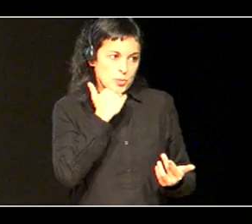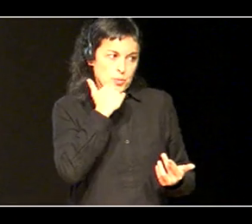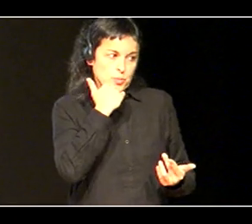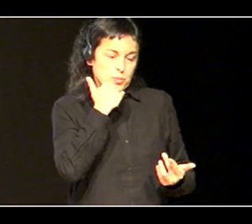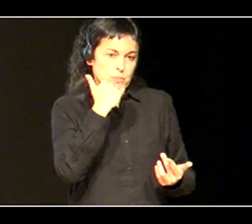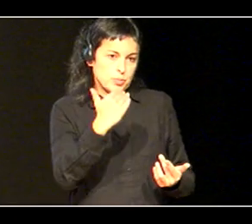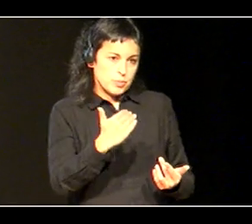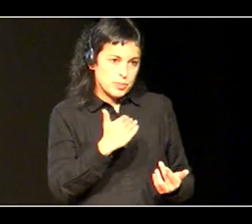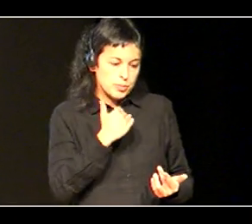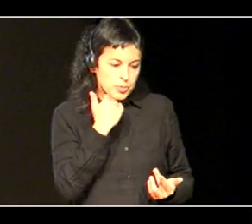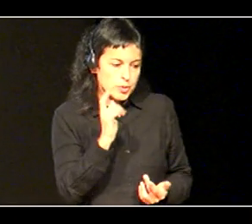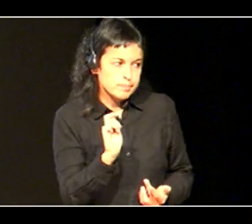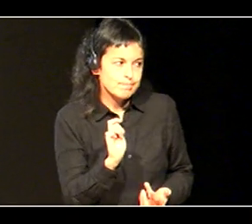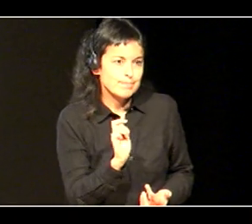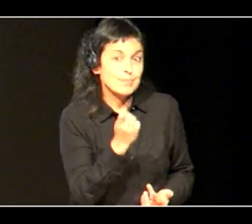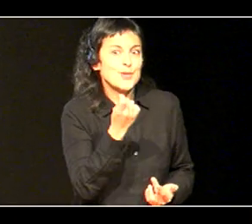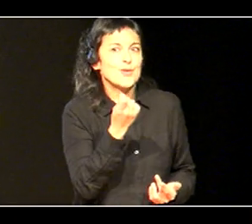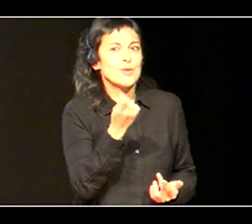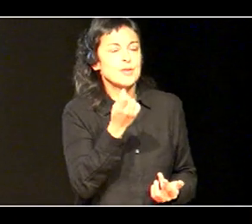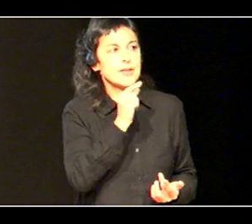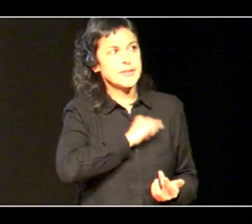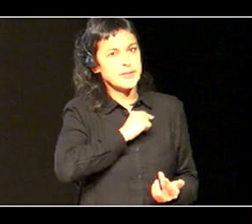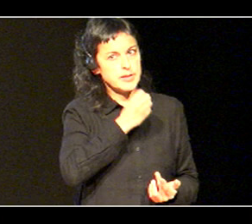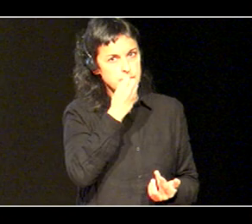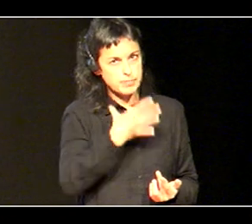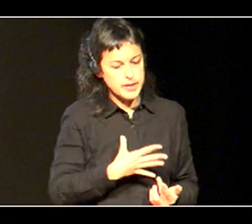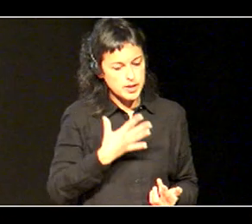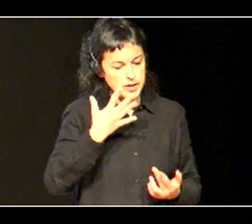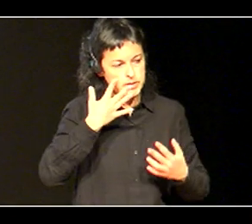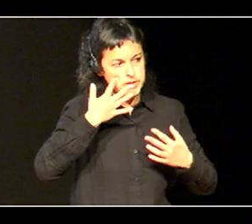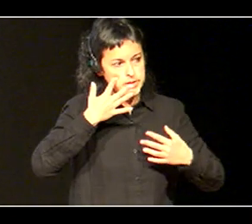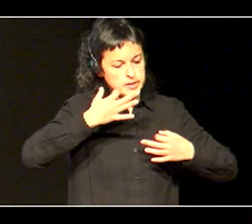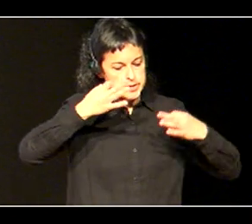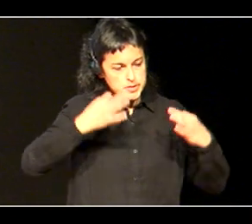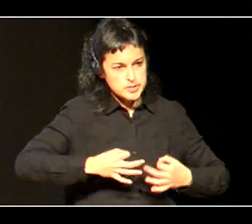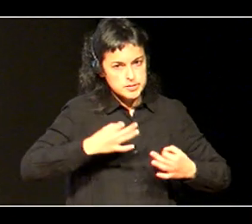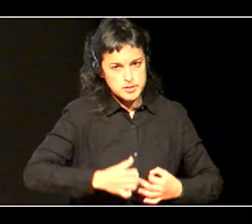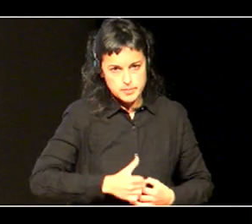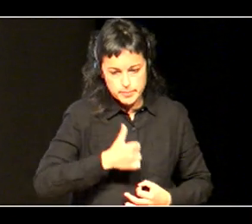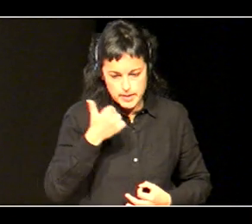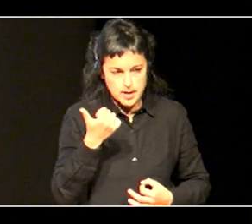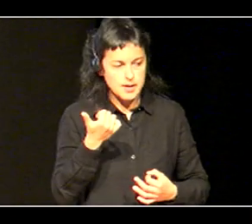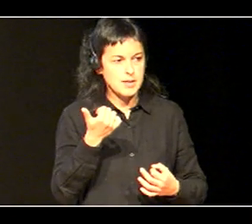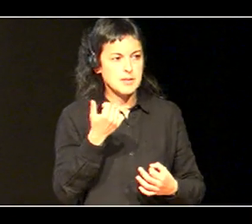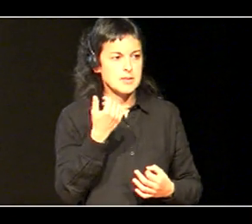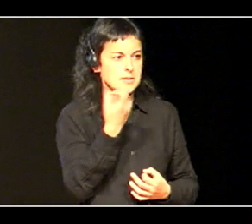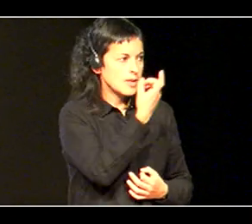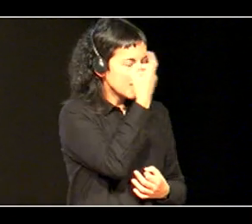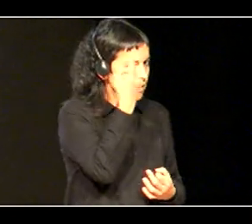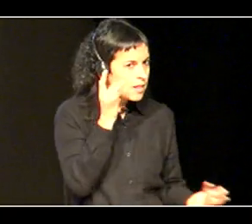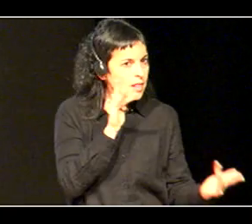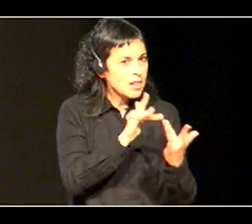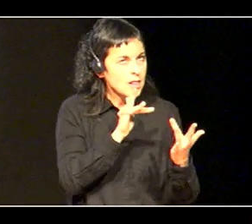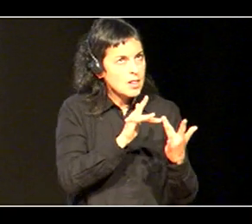ba, ondo egotea, eta ziurtasun, gehiago lortzea, eta harremanak izatea, ikazlekin, ez ane dut,